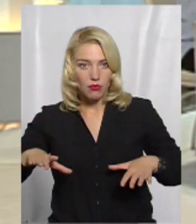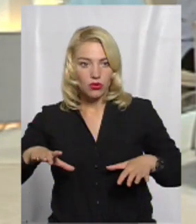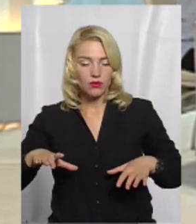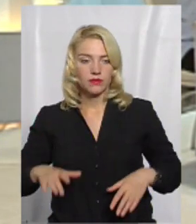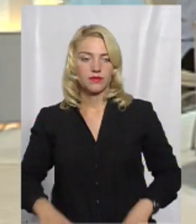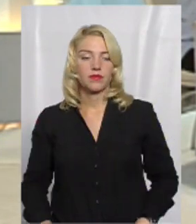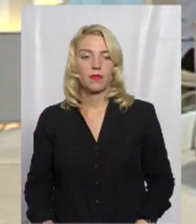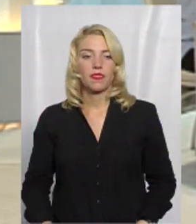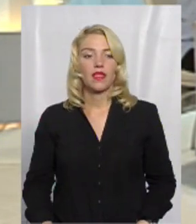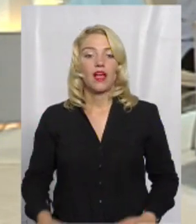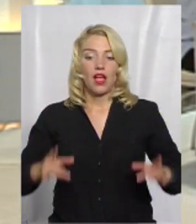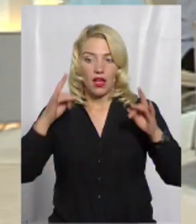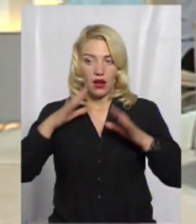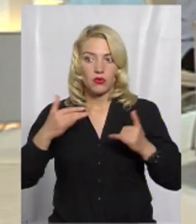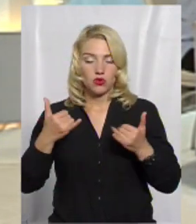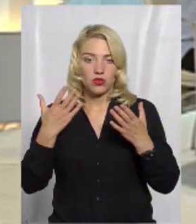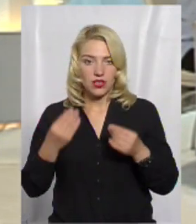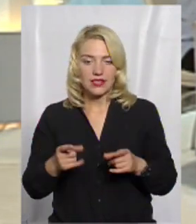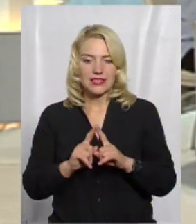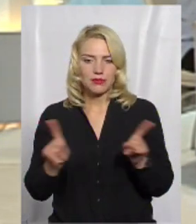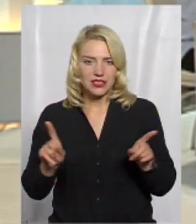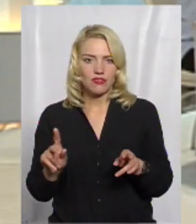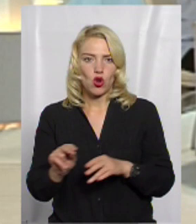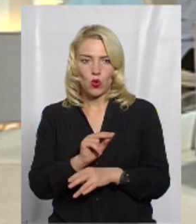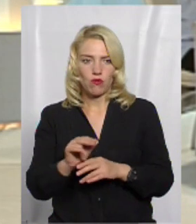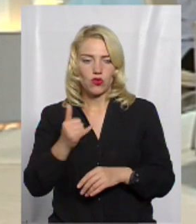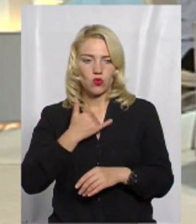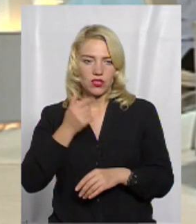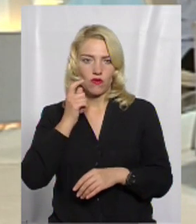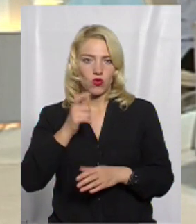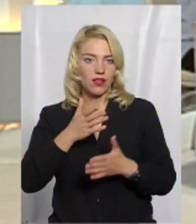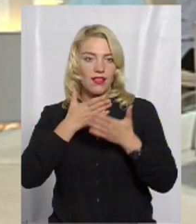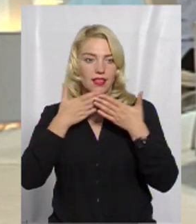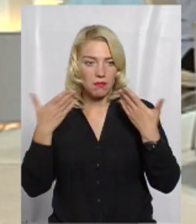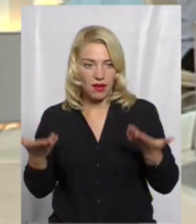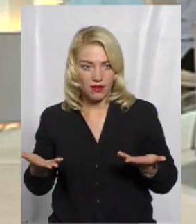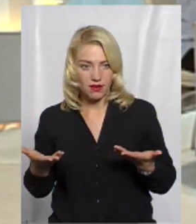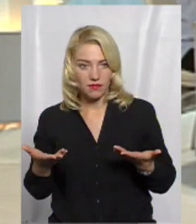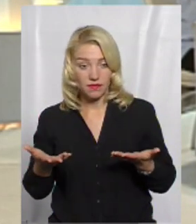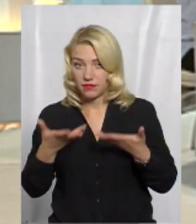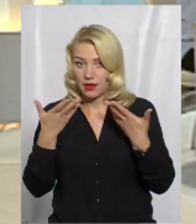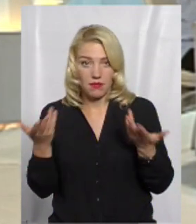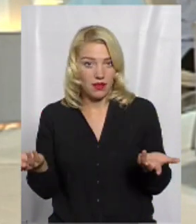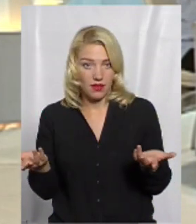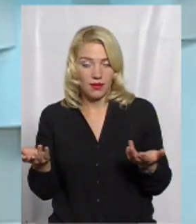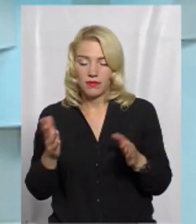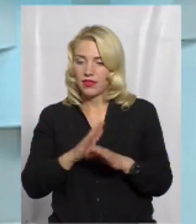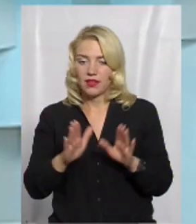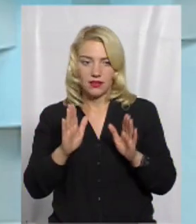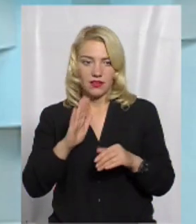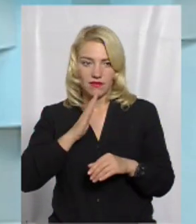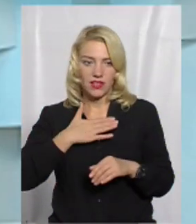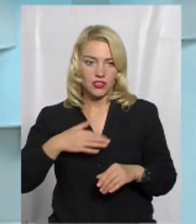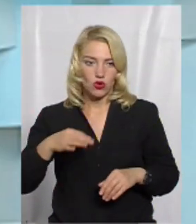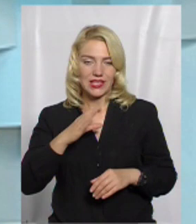Раптом на сьогоднішній день спеціфічного лікування в нас в Україні немає. Немає. Не тільки в нашій